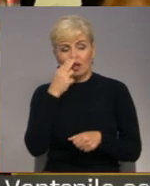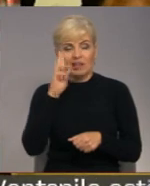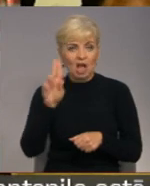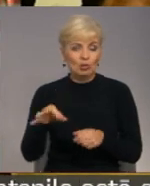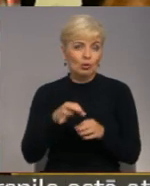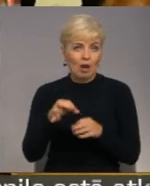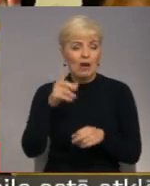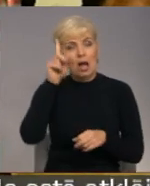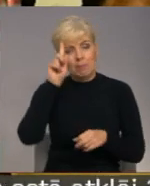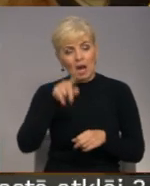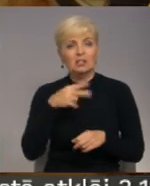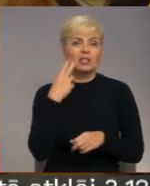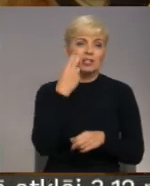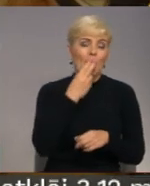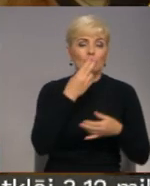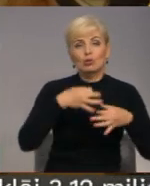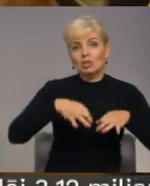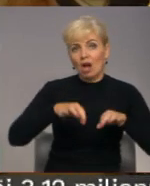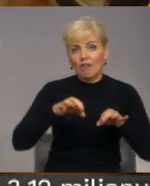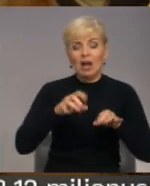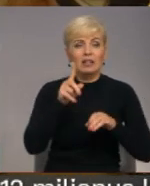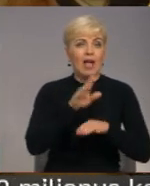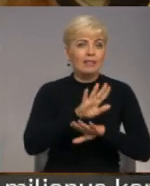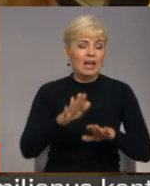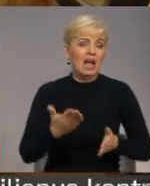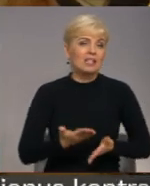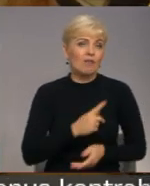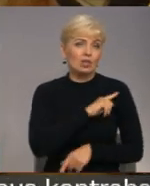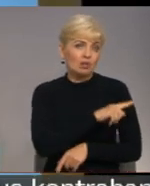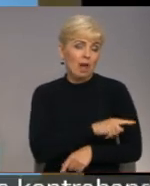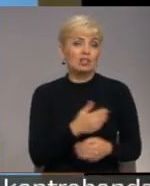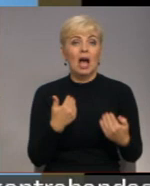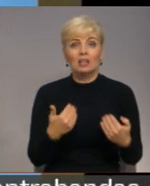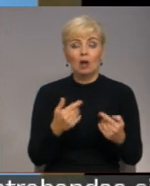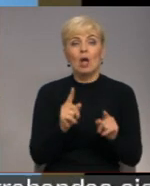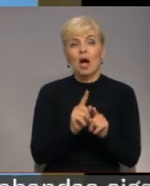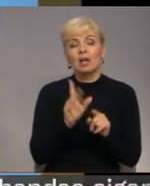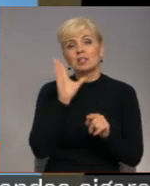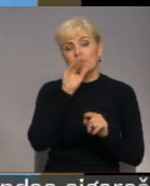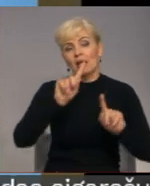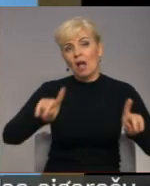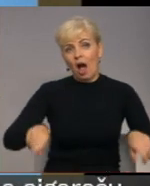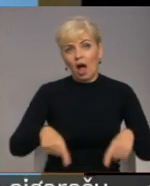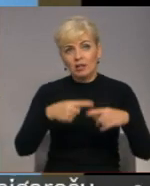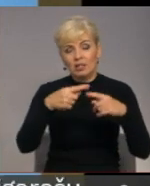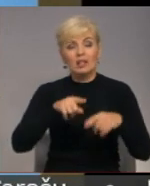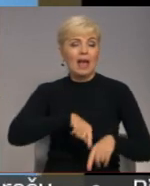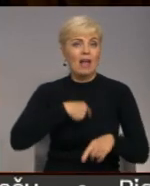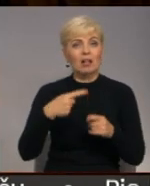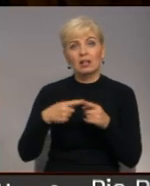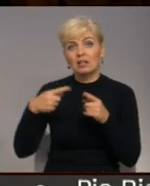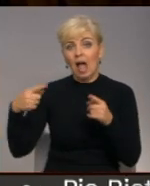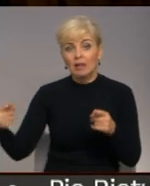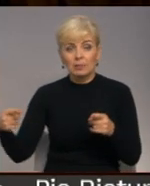prasmīgu saimniekošanu svarīgi, lai tas būtu ne tikai dzīvotspējīgs šobrīd, bet arī spētu attīstīties ilgtermiņā.